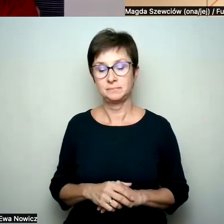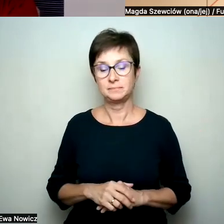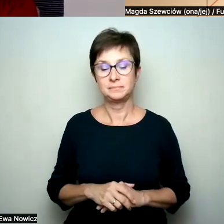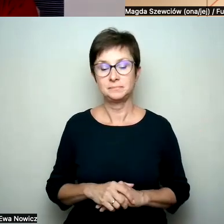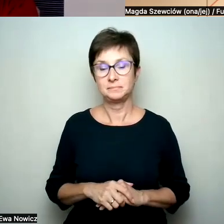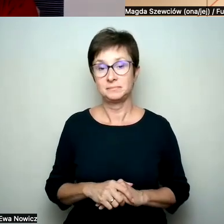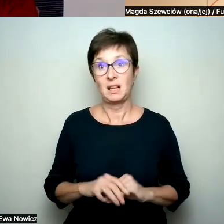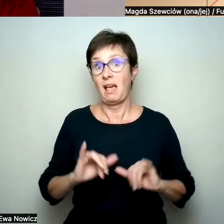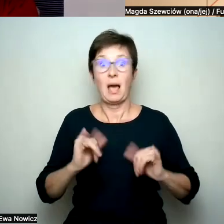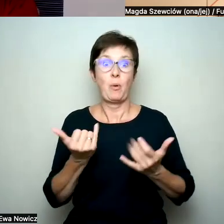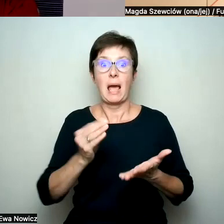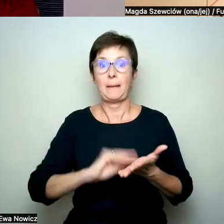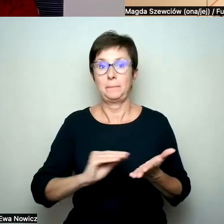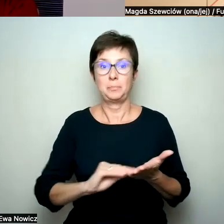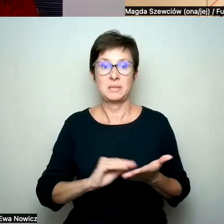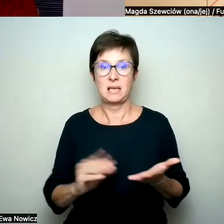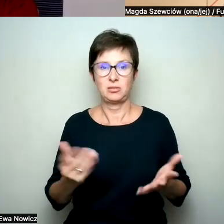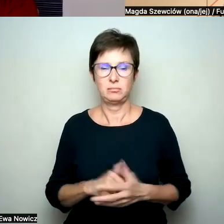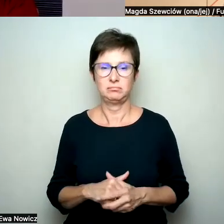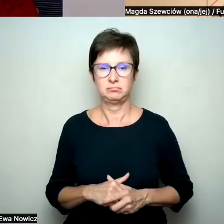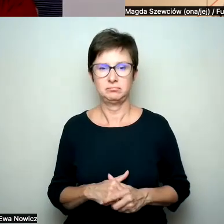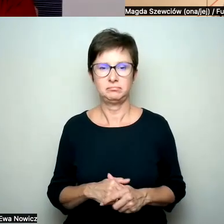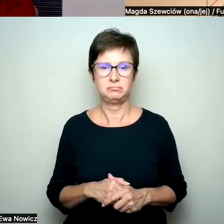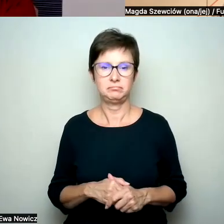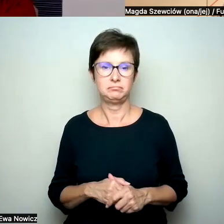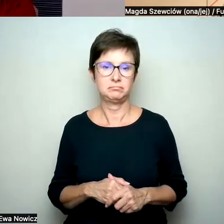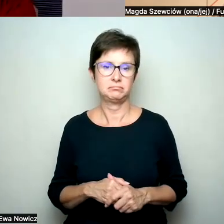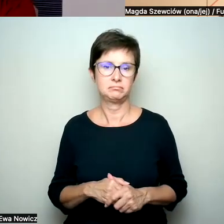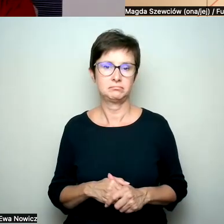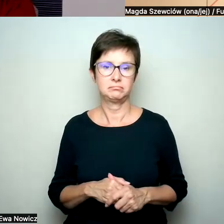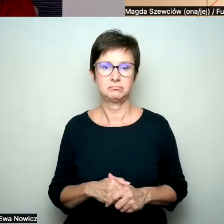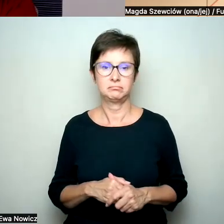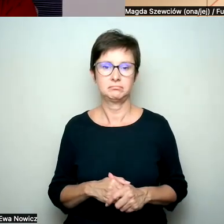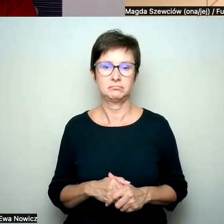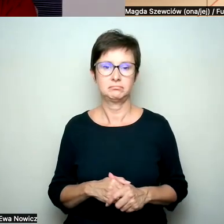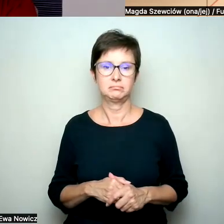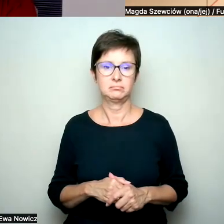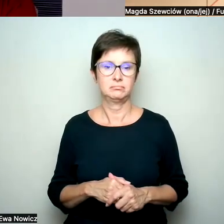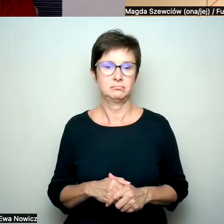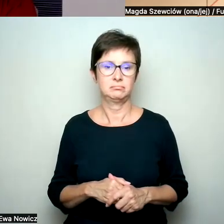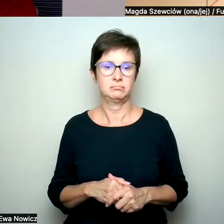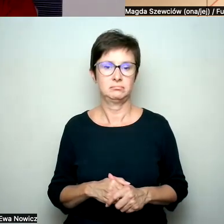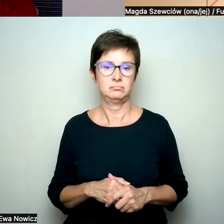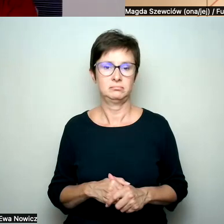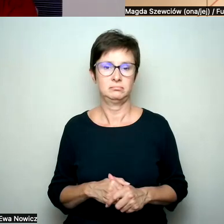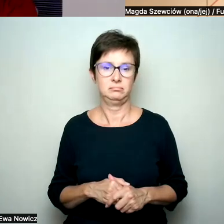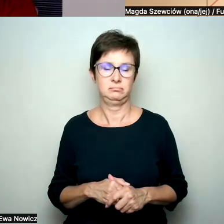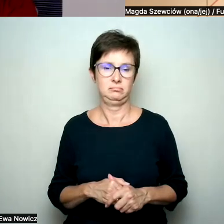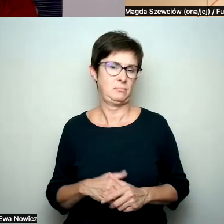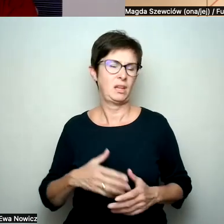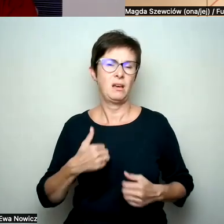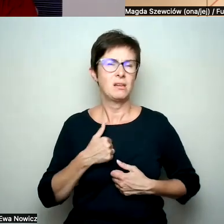Albo jak pisać. Wiesz co, nie wiem, mam w sobie dużo